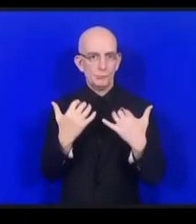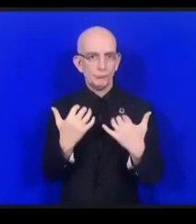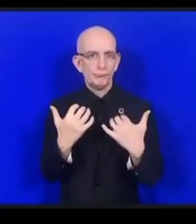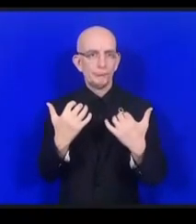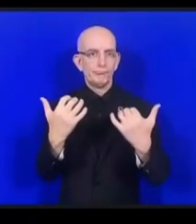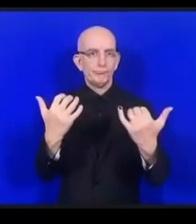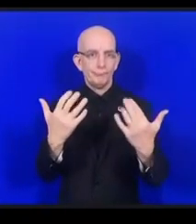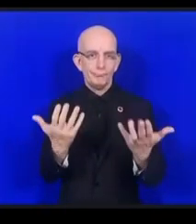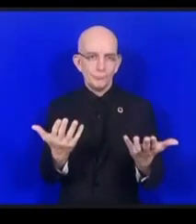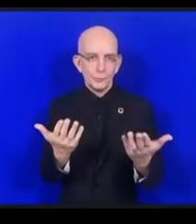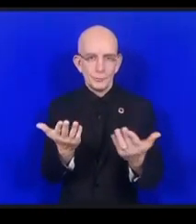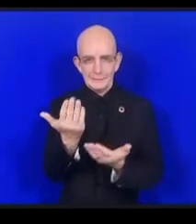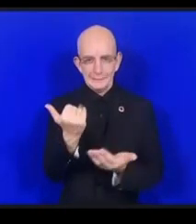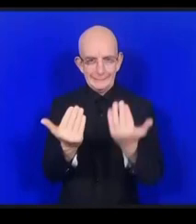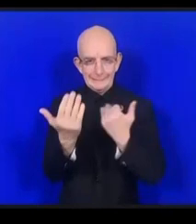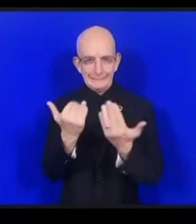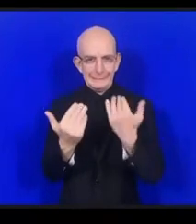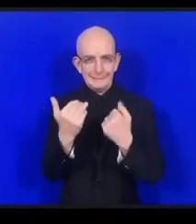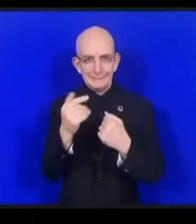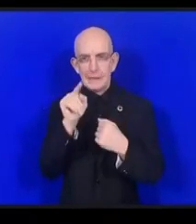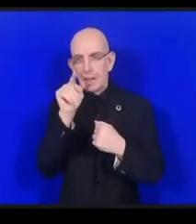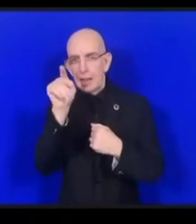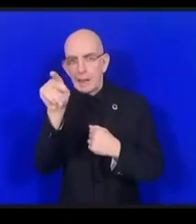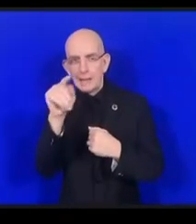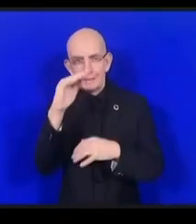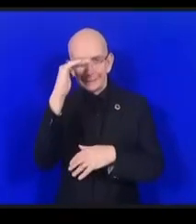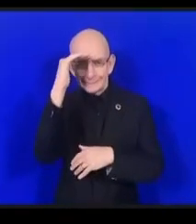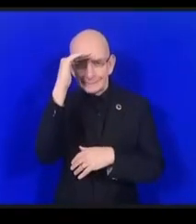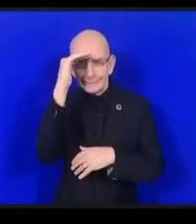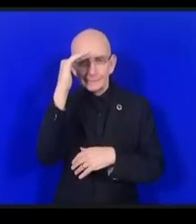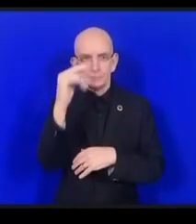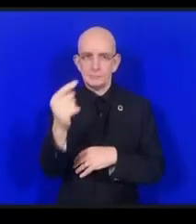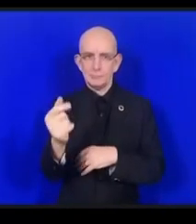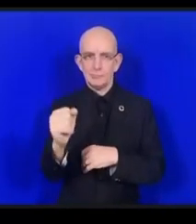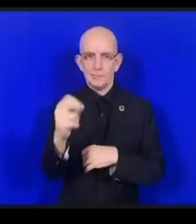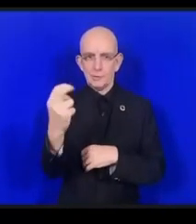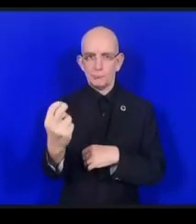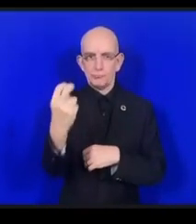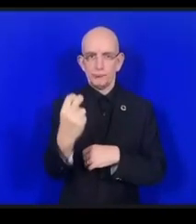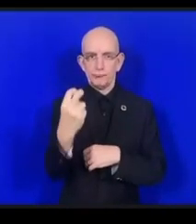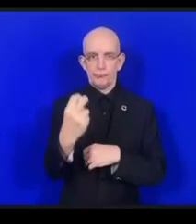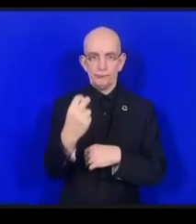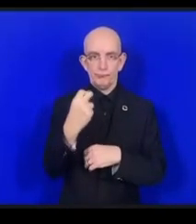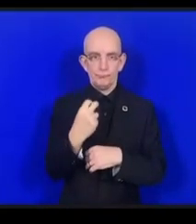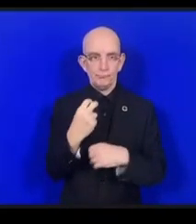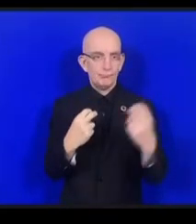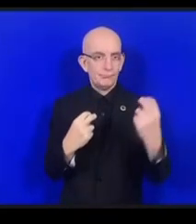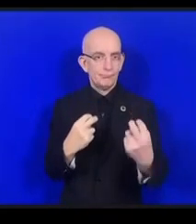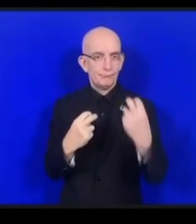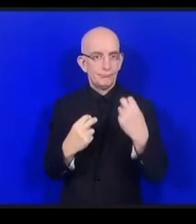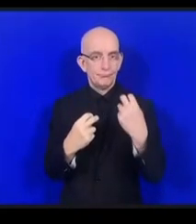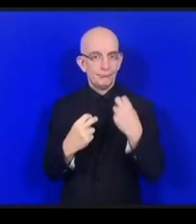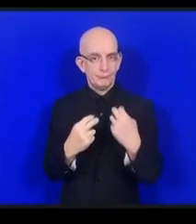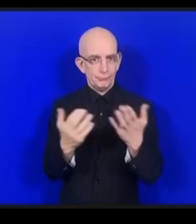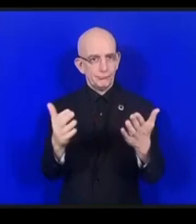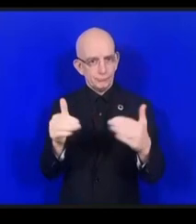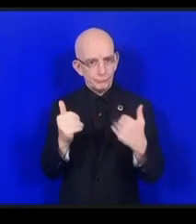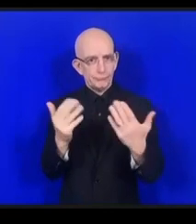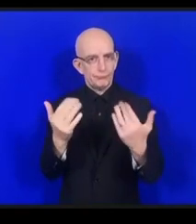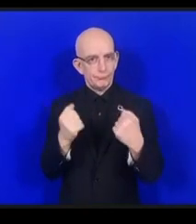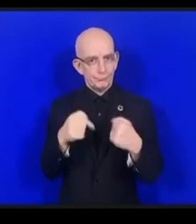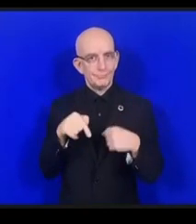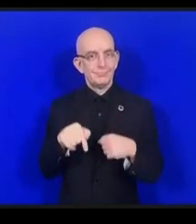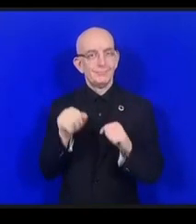intéressant plutôt que de laisser autant de place entre nous et vous. Nous avons plusieurs questions à poser au panel.